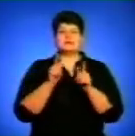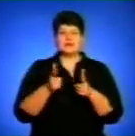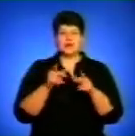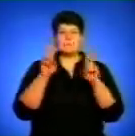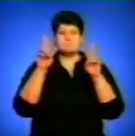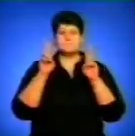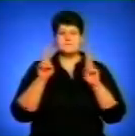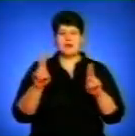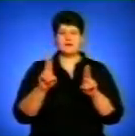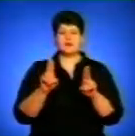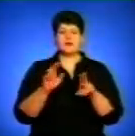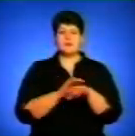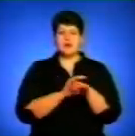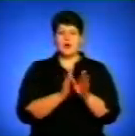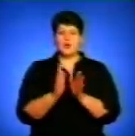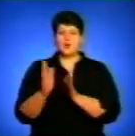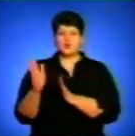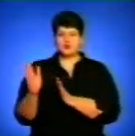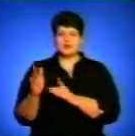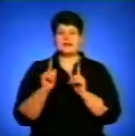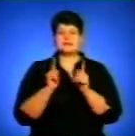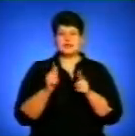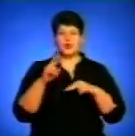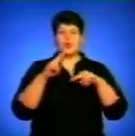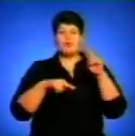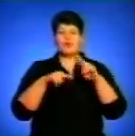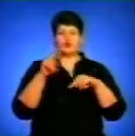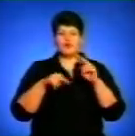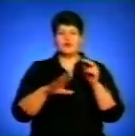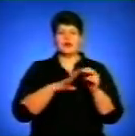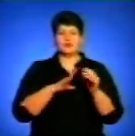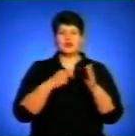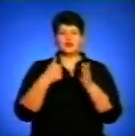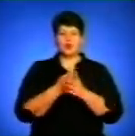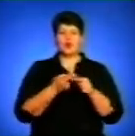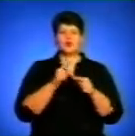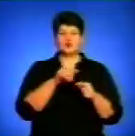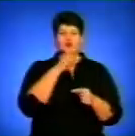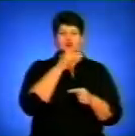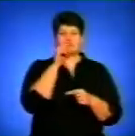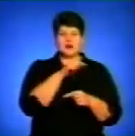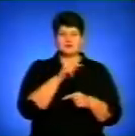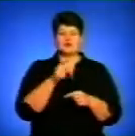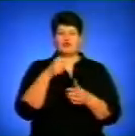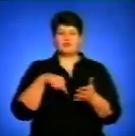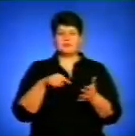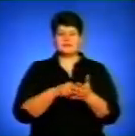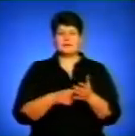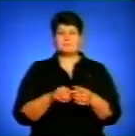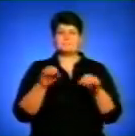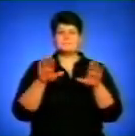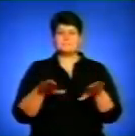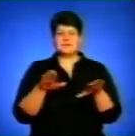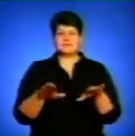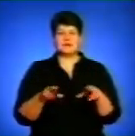і згідно забудови, яка проходила до цього часу в місті, міст для паркувань біля кожного будинку не